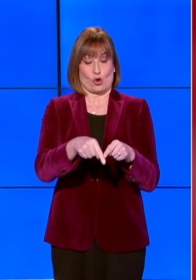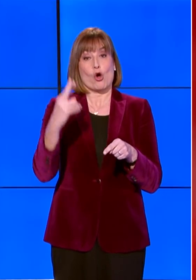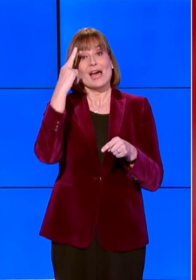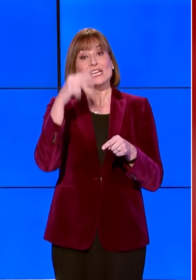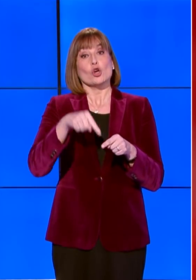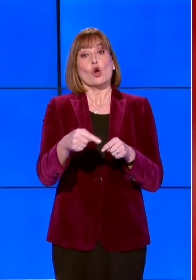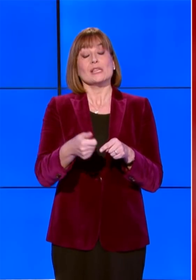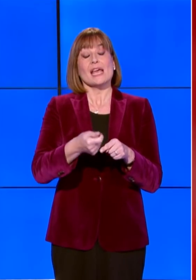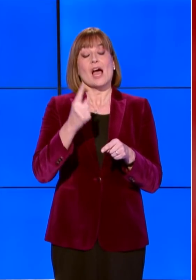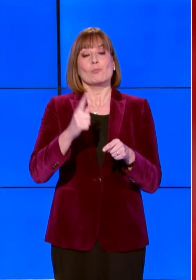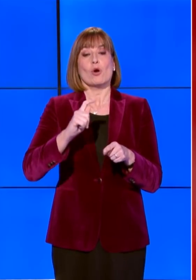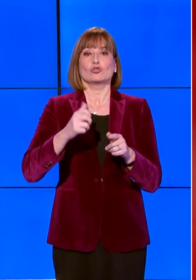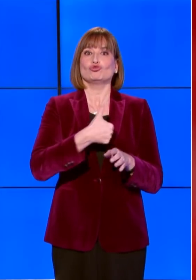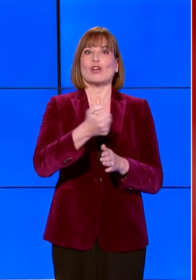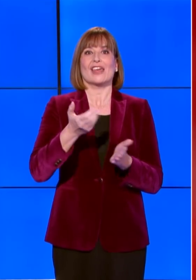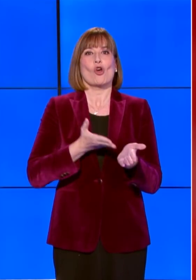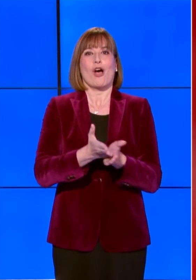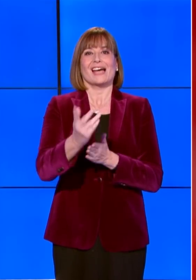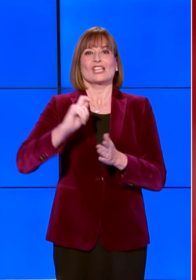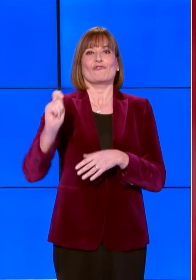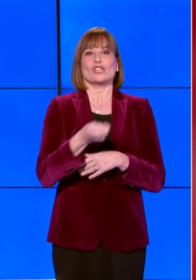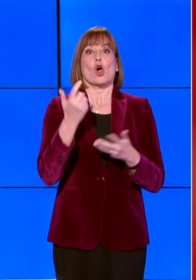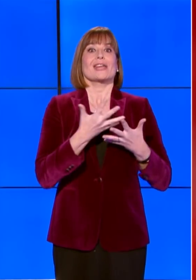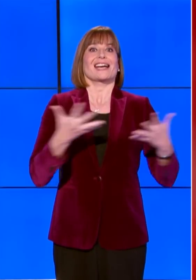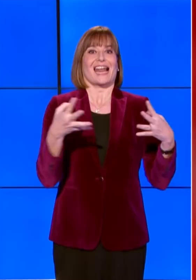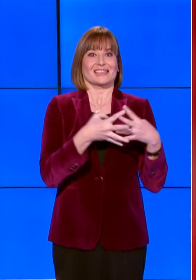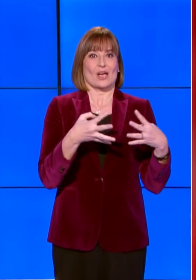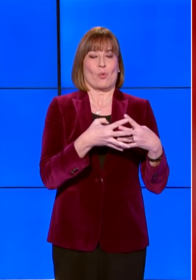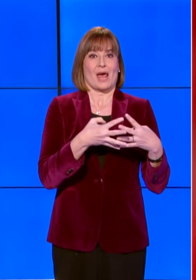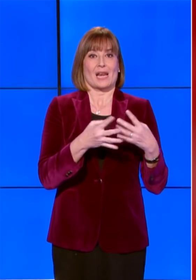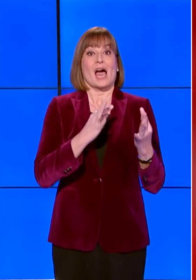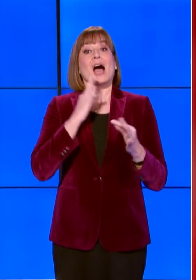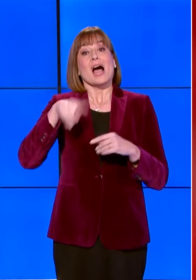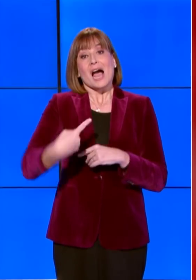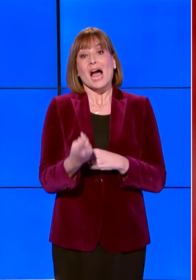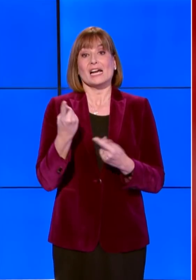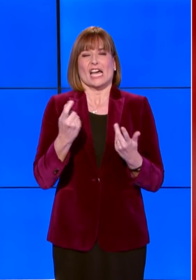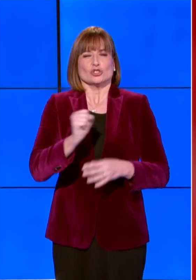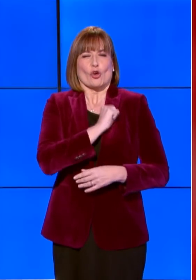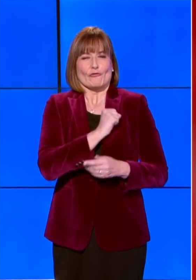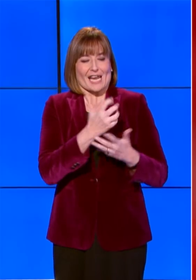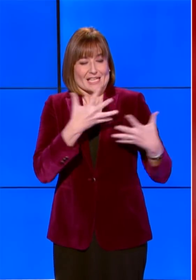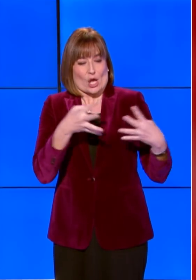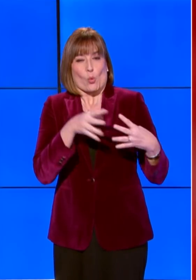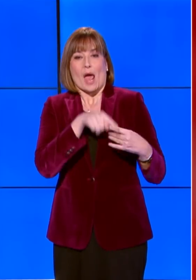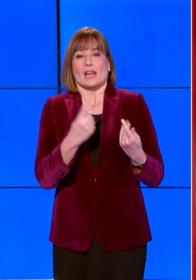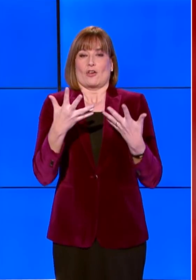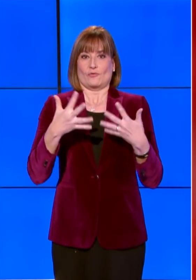centenario della vittoria nella Grande Guerra e la fine delle immani sofferenze provocate da quel conflitto.